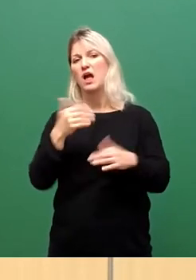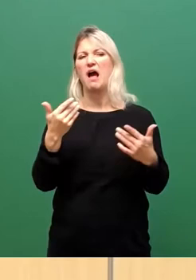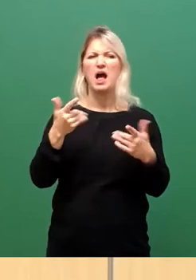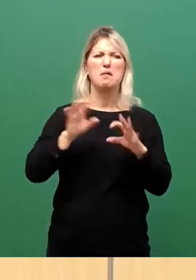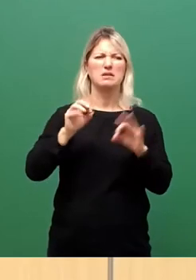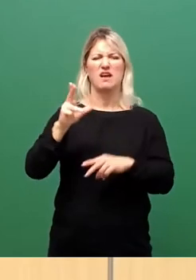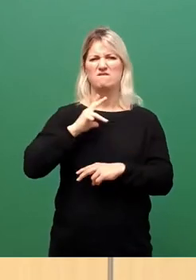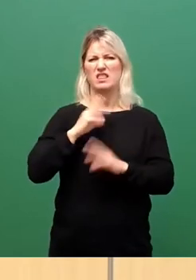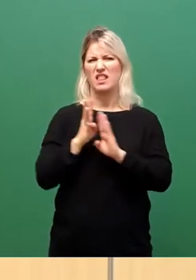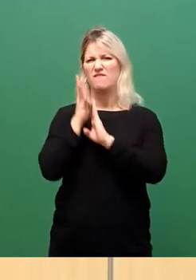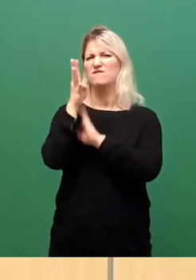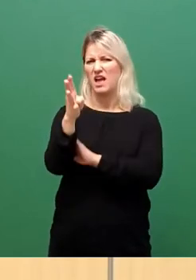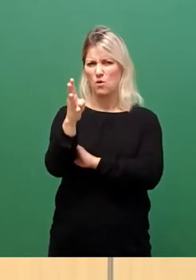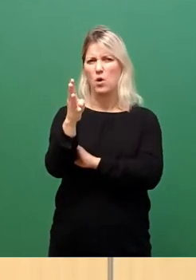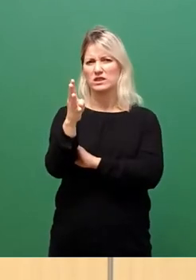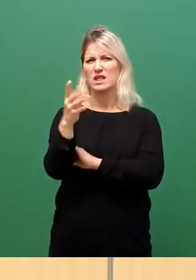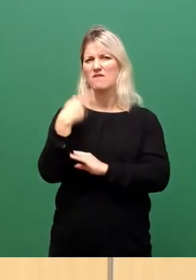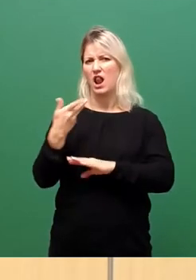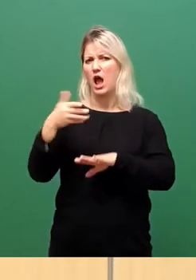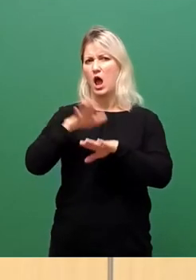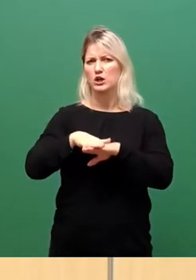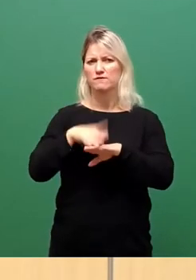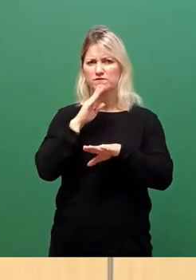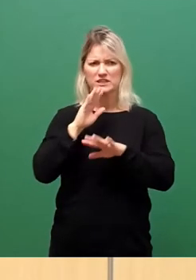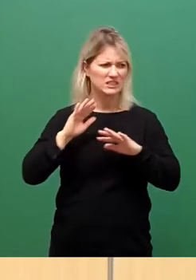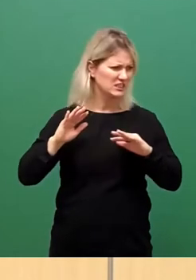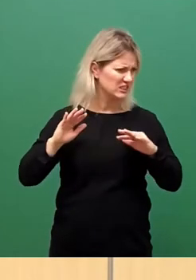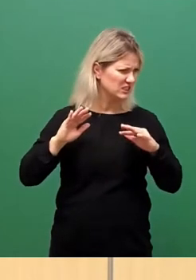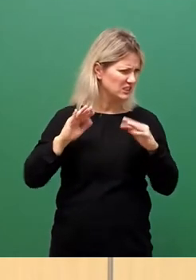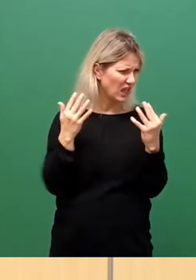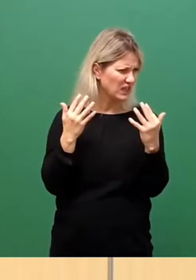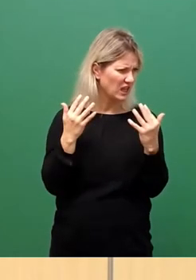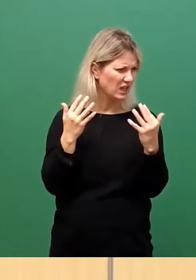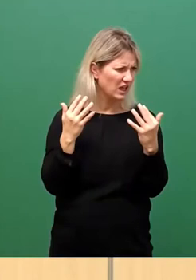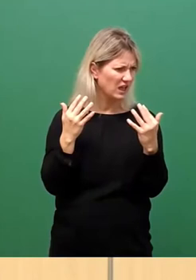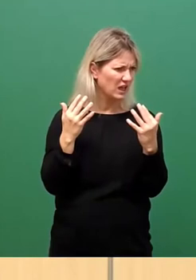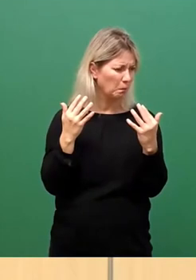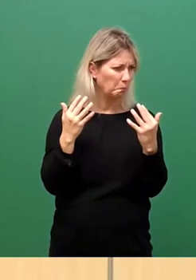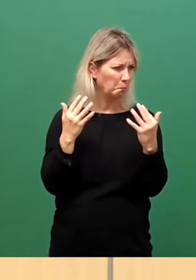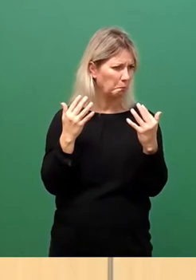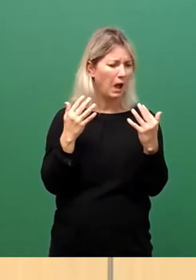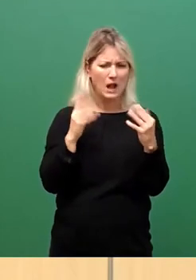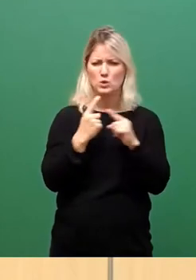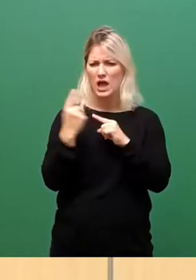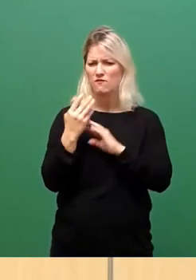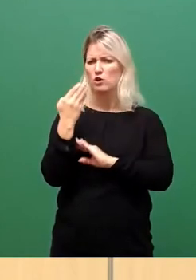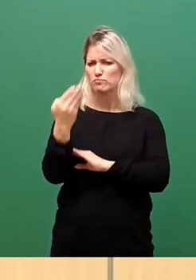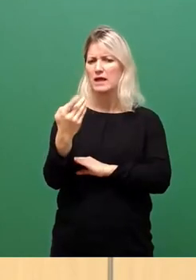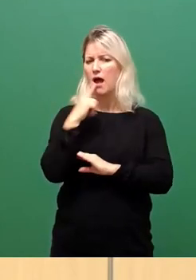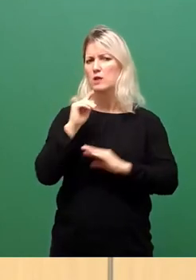sprich am 10.12. Jetzt bin ich verwirrt, also sprich eine Woche später am 10. Juli wählen sollte.